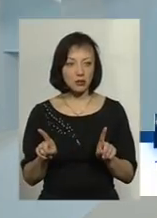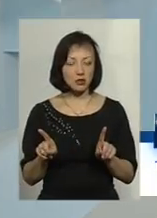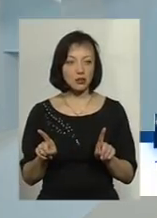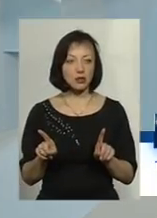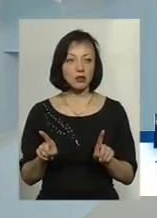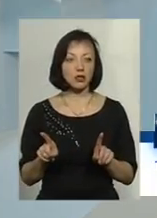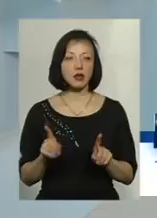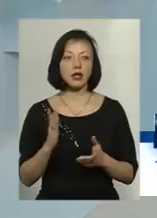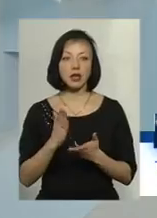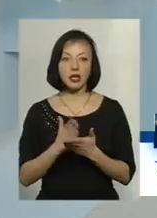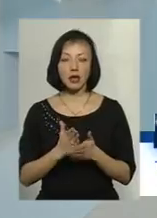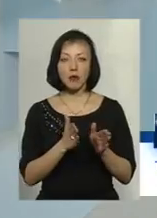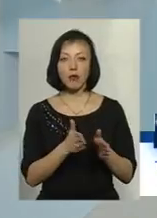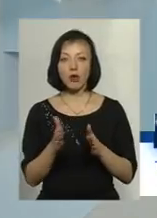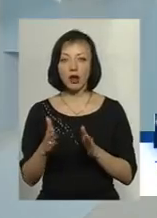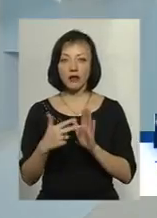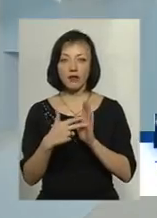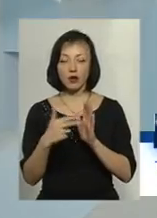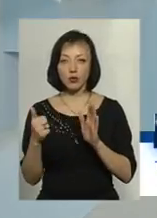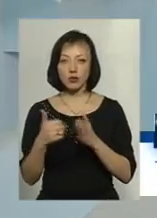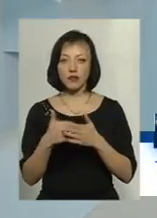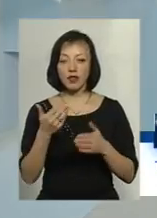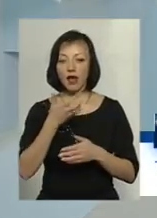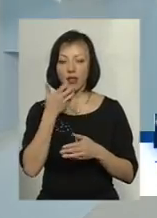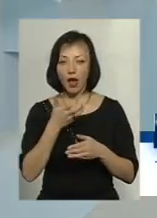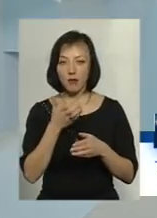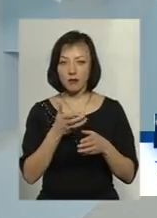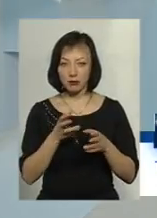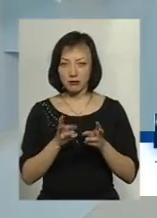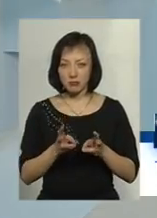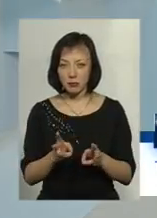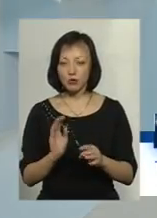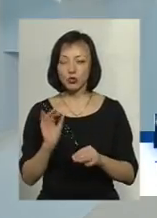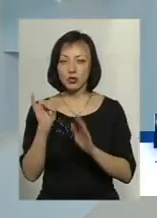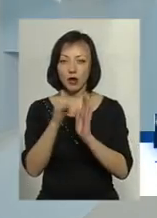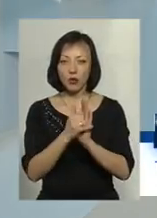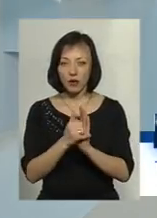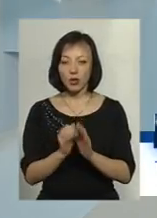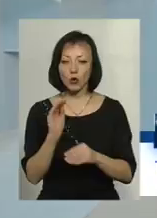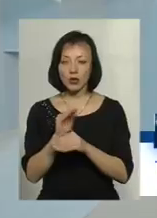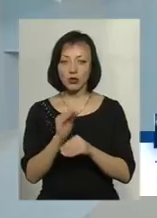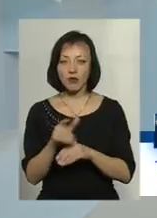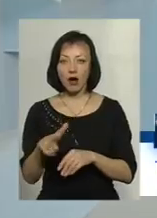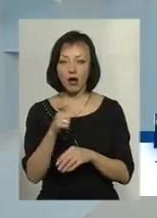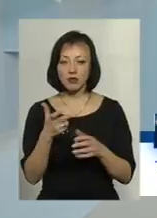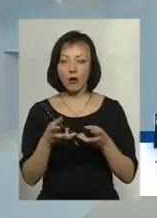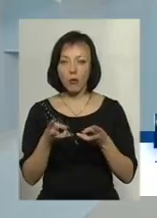Є певний порядок відключення від тепломережі і встановлення додаткових газових опалювальних пригодів.